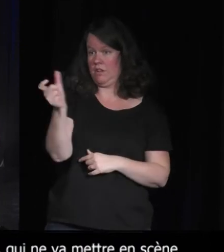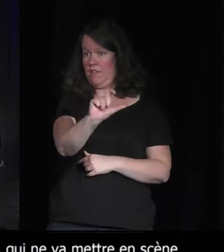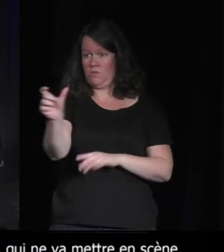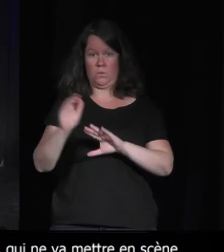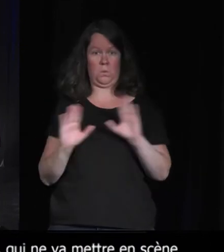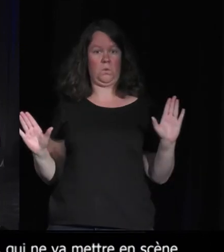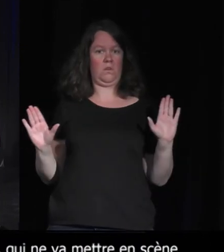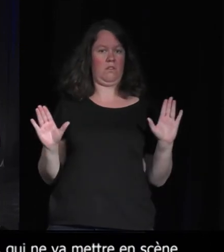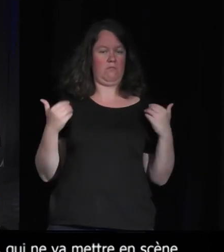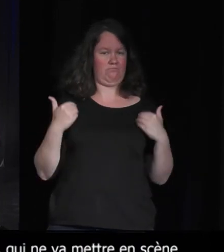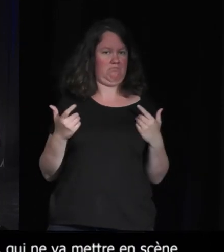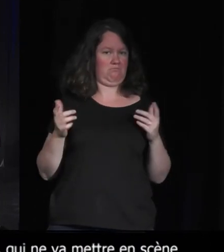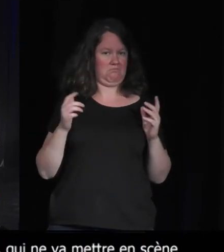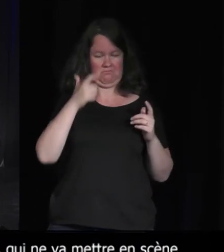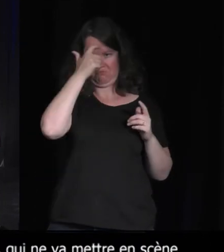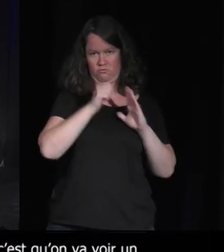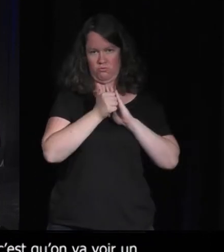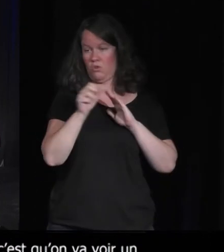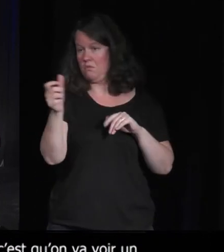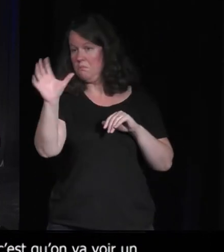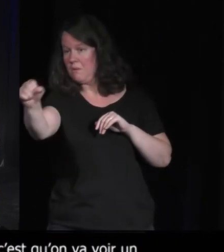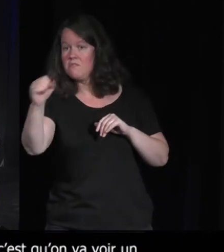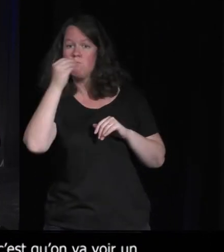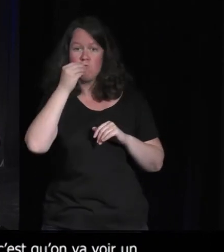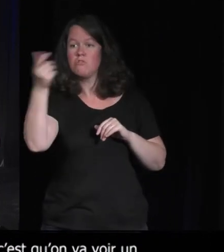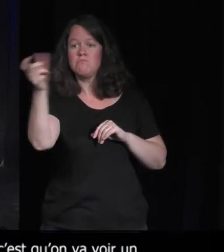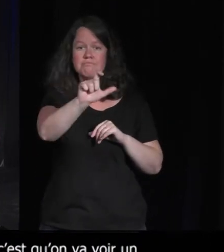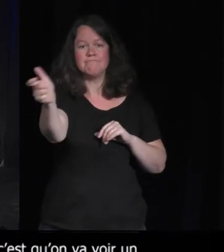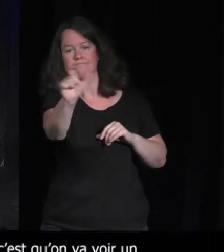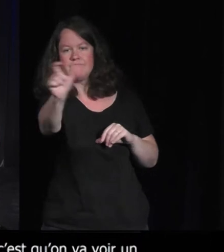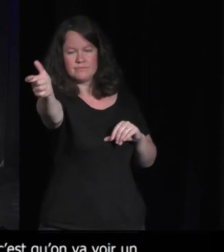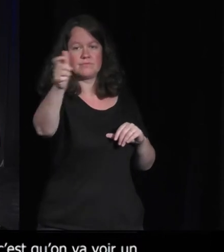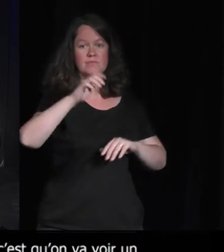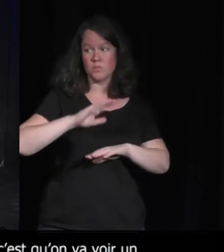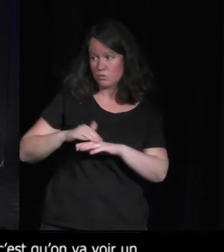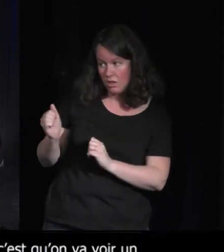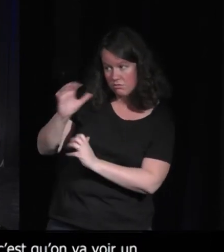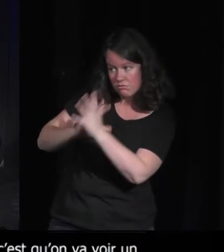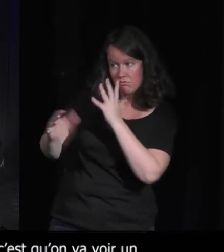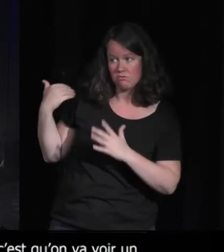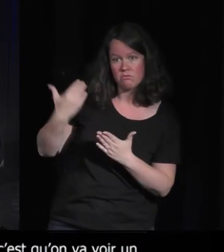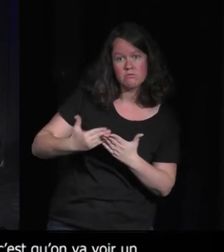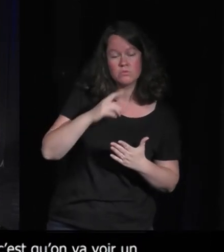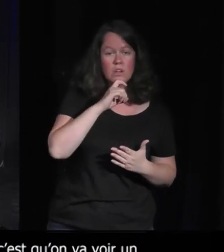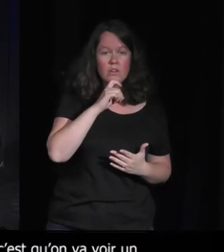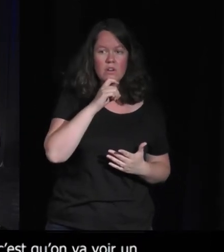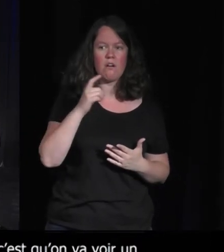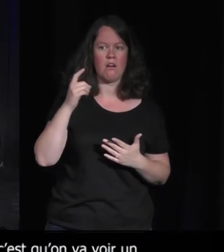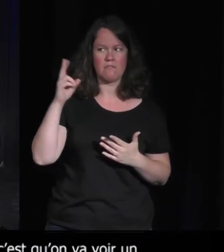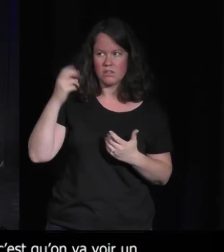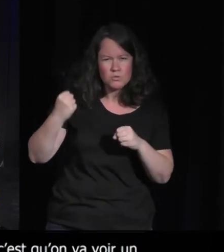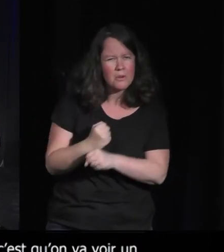le jeu vidéo va être un truc de prédation. Alors qu'en discutant avec toi, on a l'impression qu'il y a tellement d'autres choses